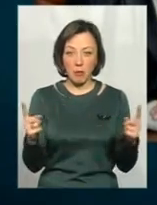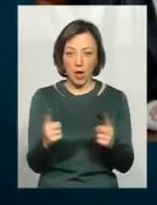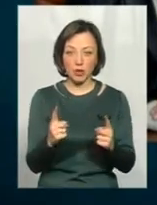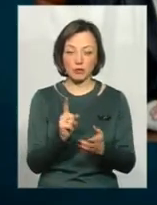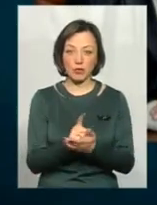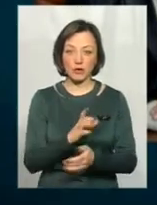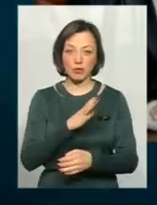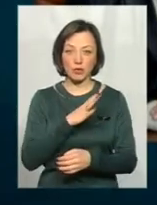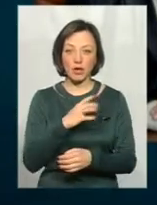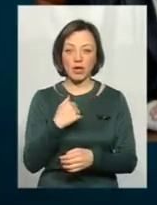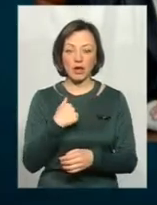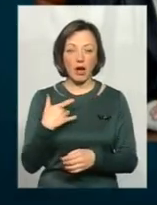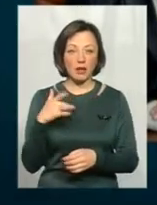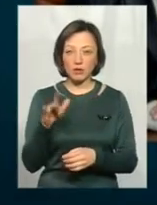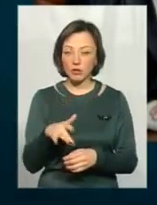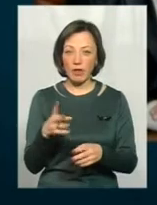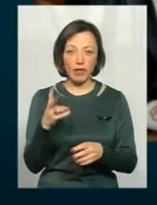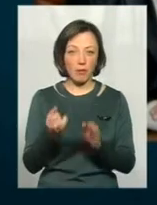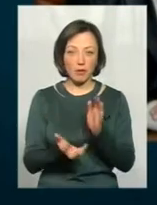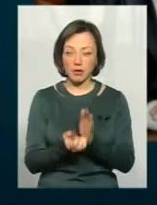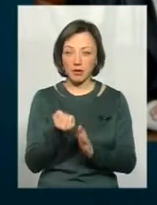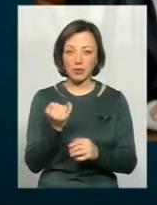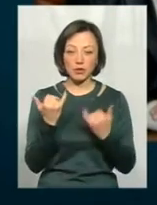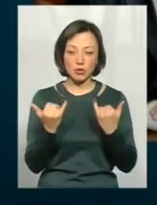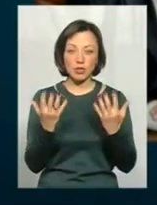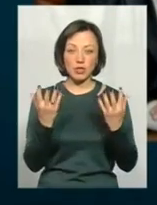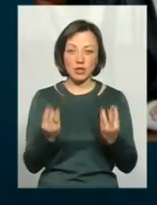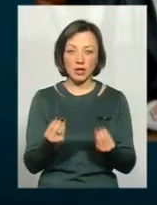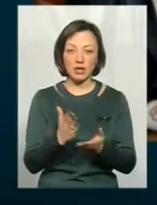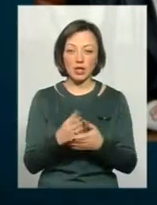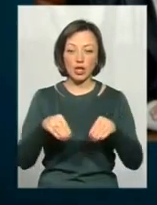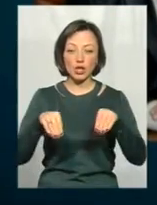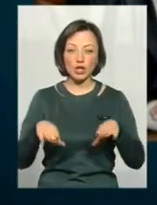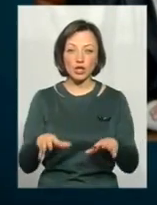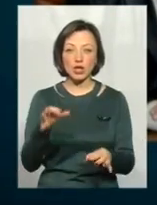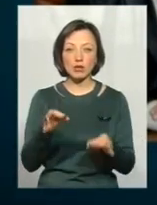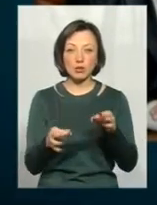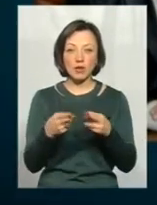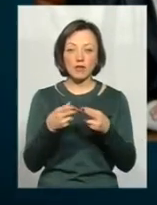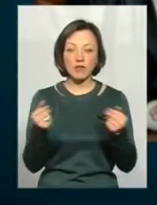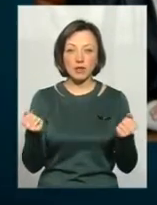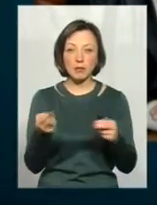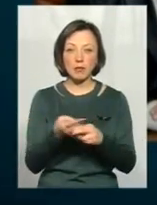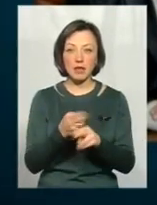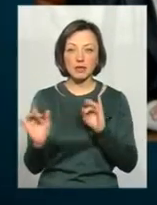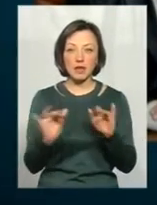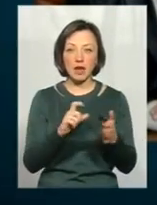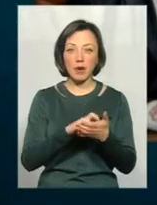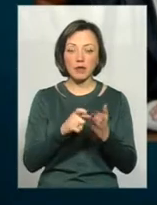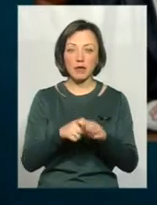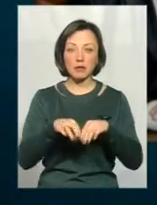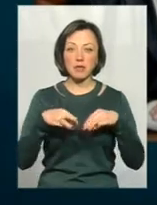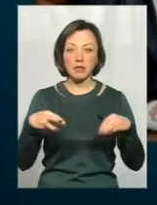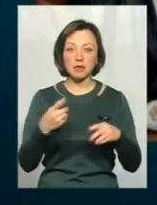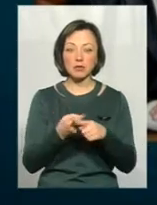бути. Тому я категорично не підтримую. І на сьогоднішній день є рішення суду, де визнано бездіяльність Кабінету міністрів, по